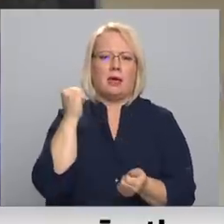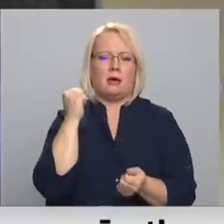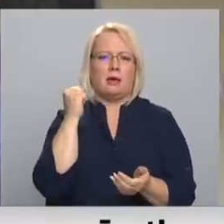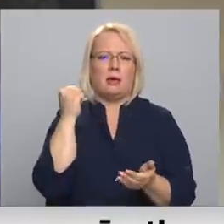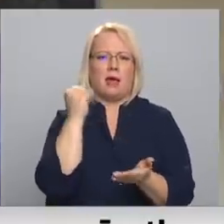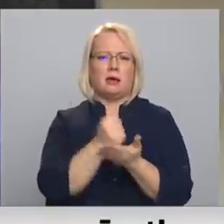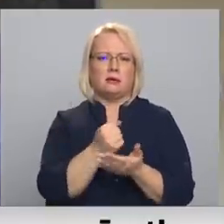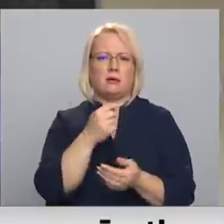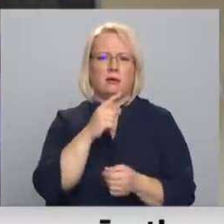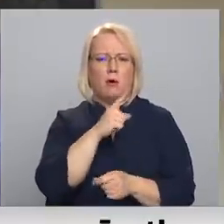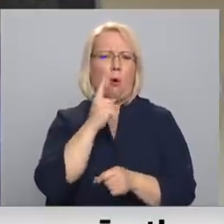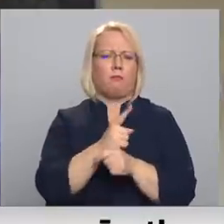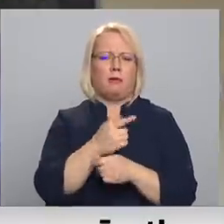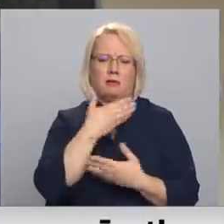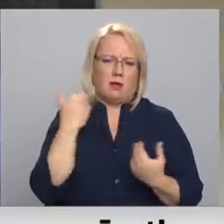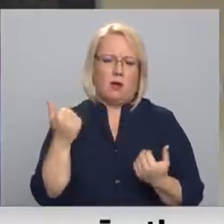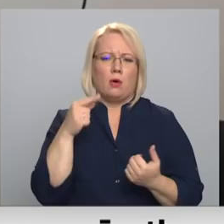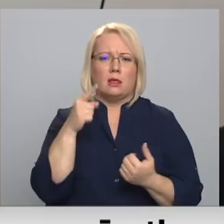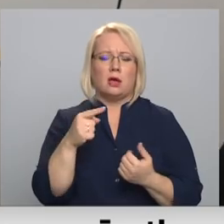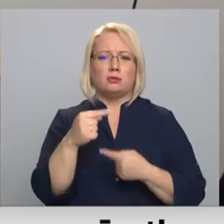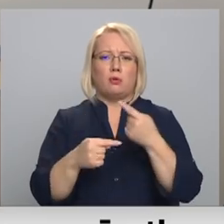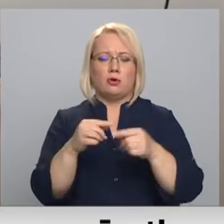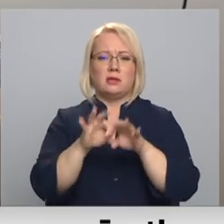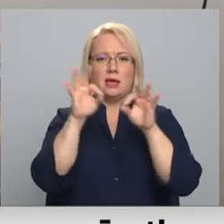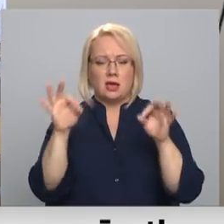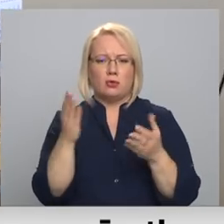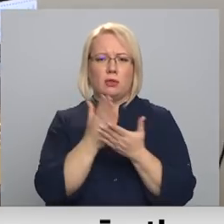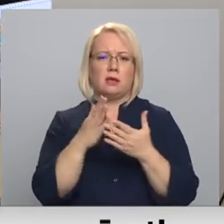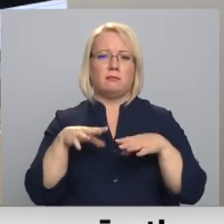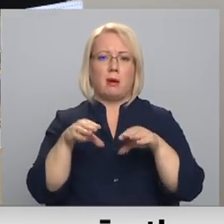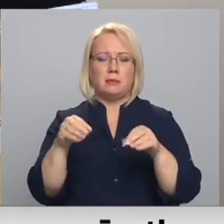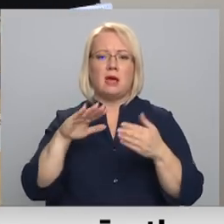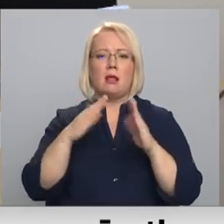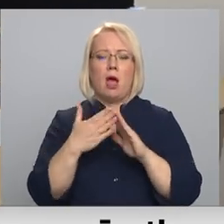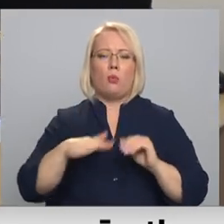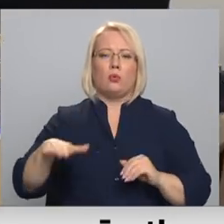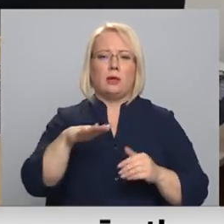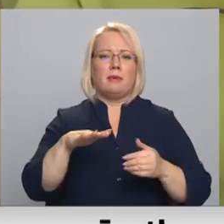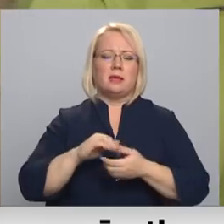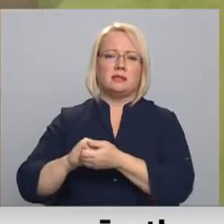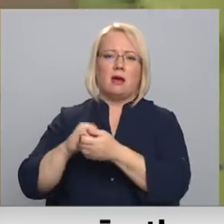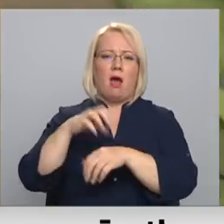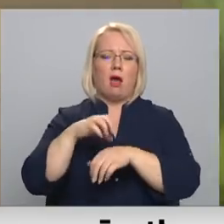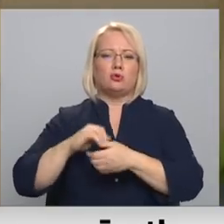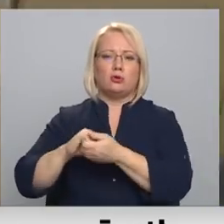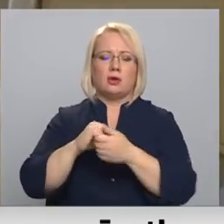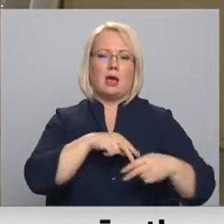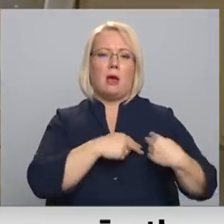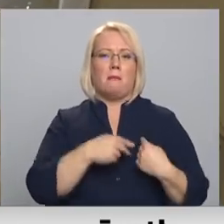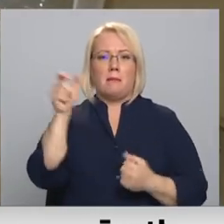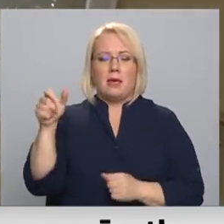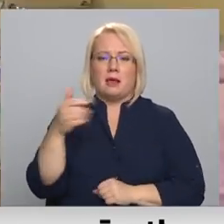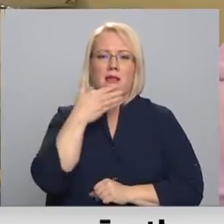process ir iesāks un noteikti arī tiks pabeigts. Arī Lauku ģimene sārste asociācijā RETV norāda, ka biedru, kas vēl nav